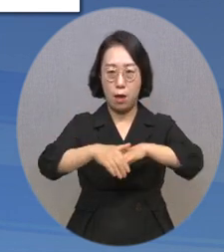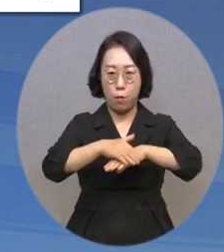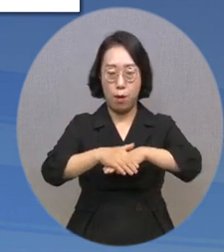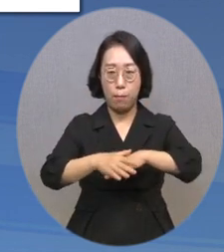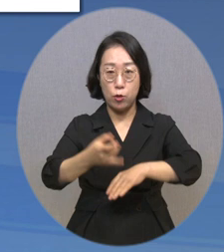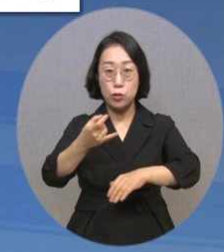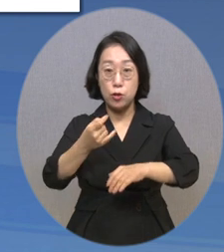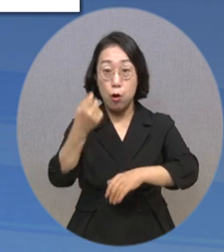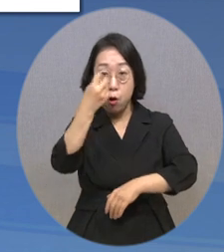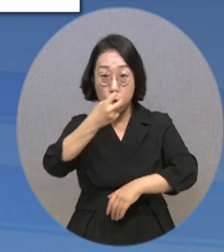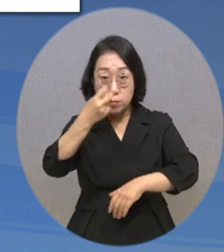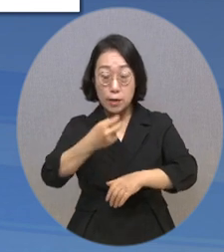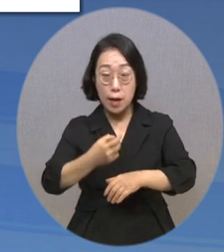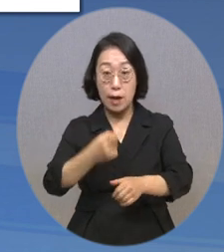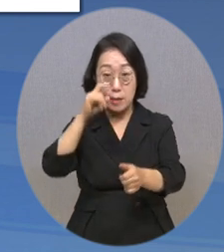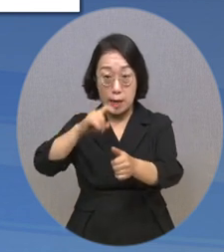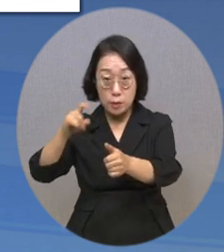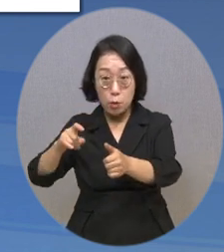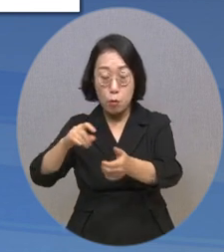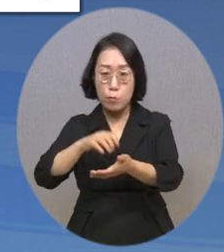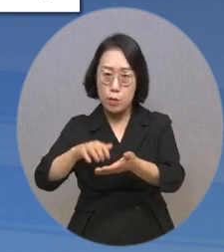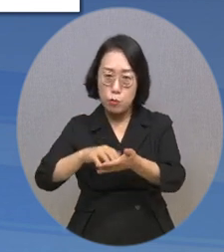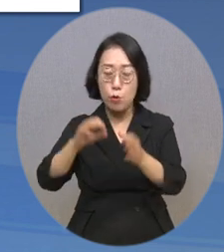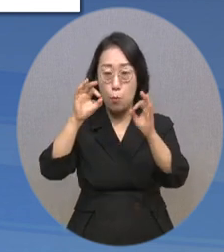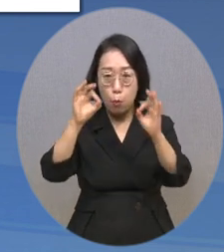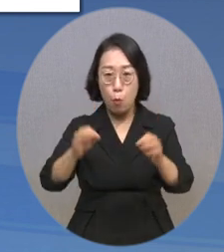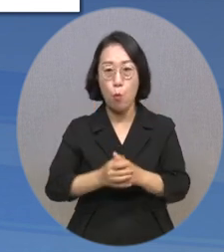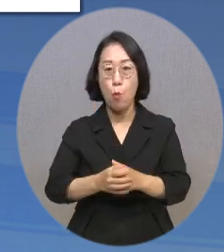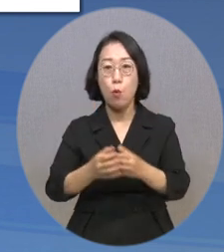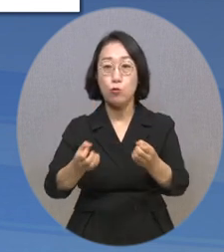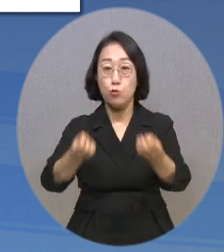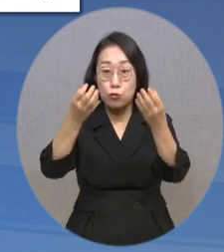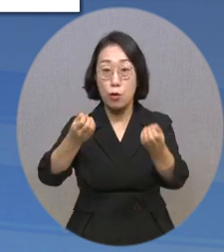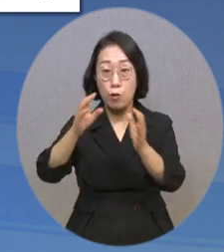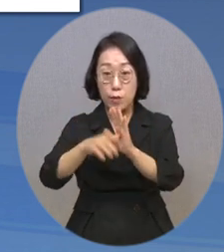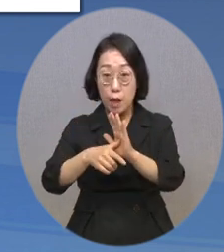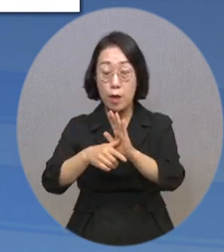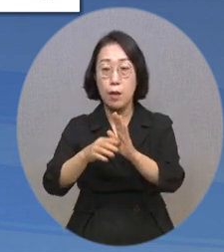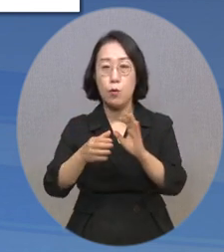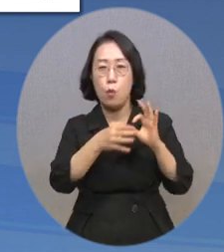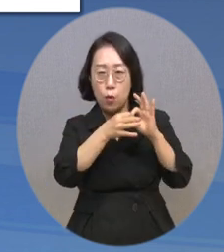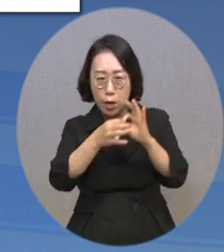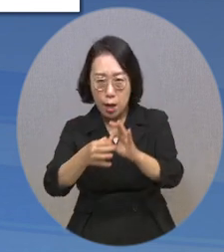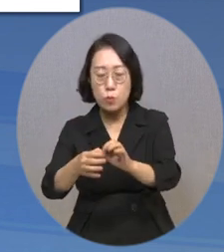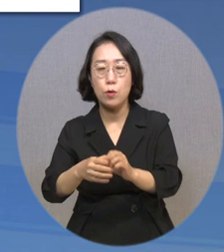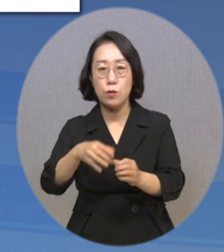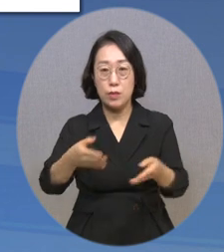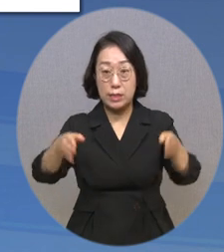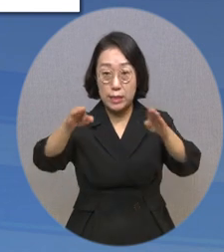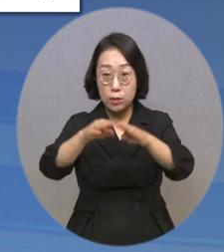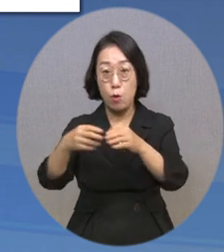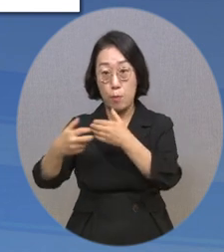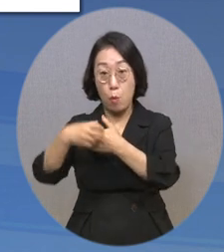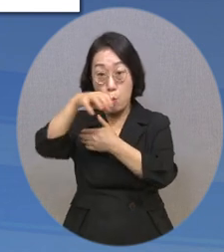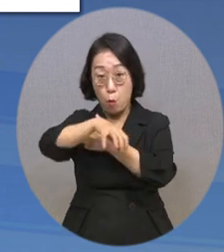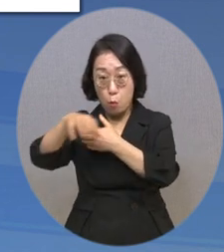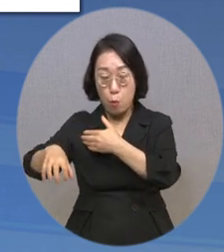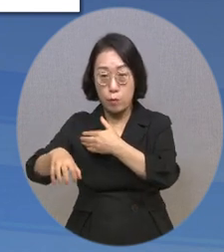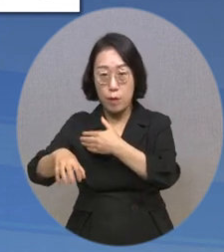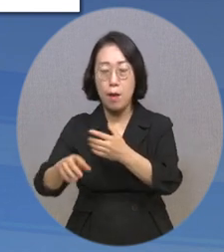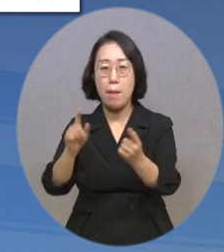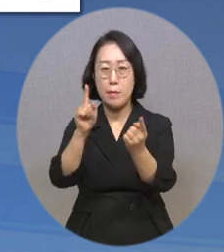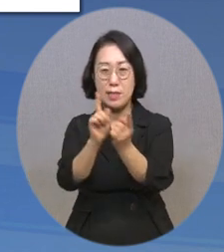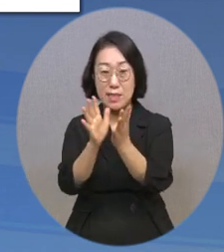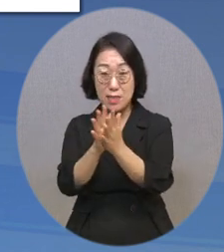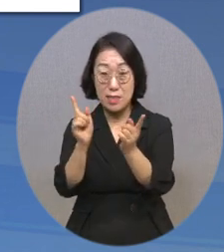양성률과 집단 감염 규모 등을 고려해 오는 추석 연휴 기간에도 요양병원과 시설의 대면 접촉 면회 제한 등